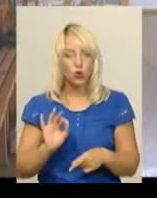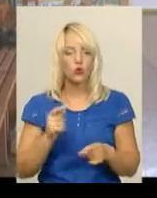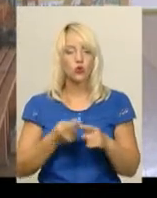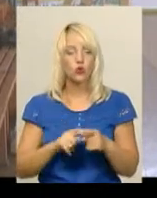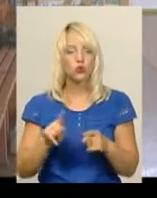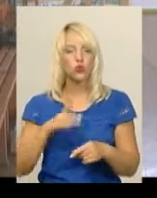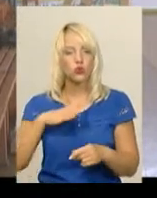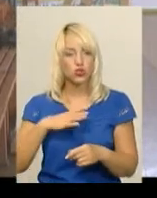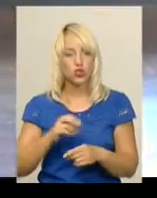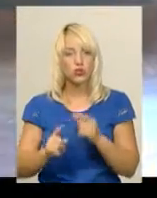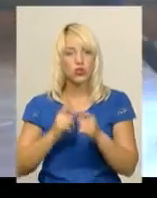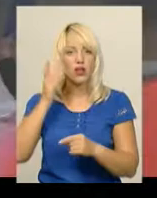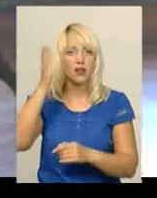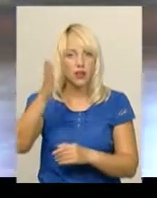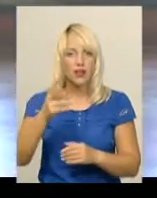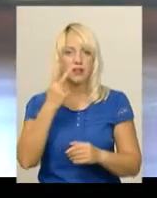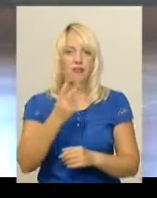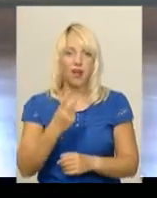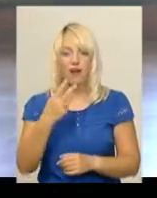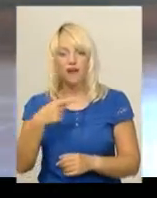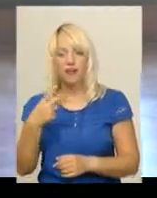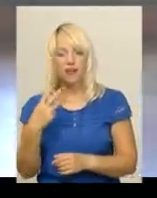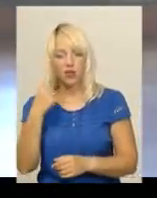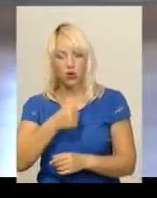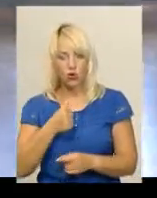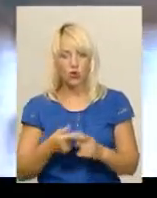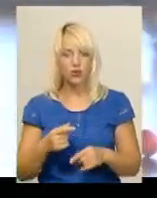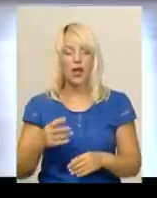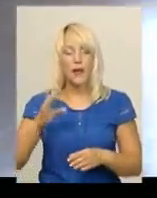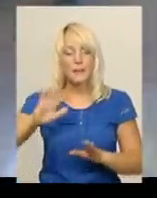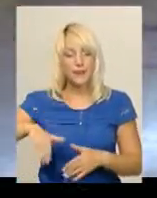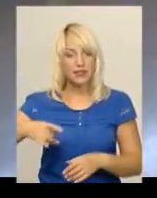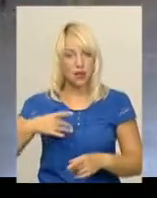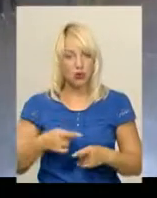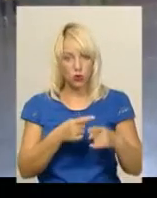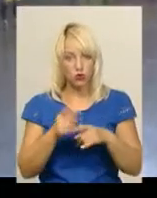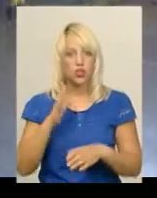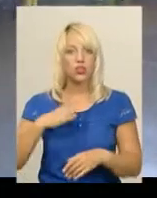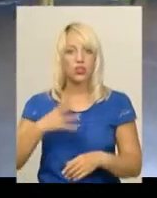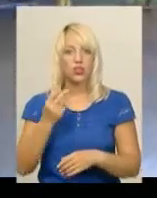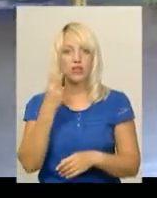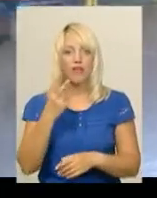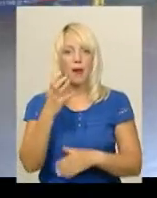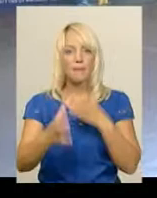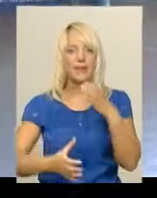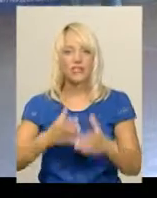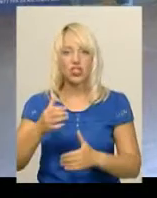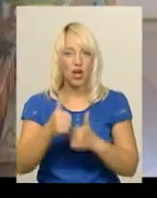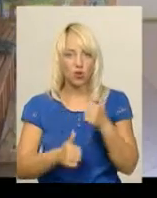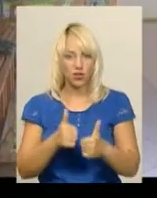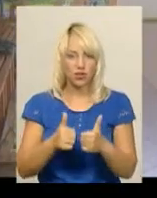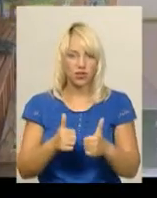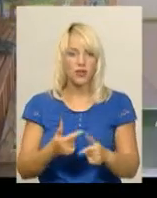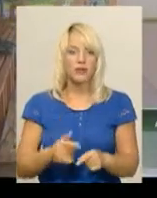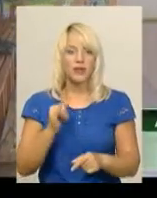їх очікує за 2-3 роки». Після турніру в Білорусі в серпні на «Хмельницький Сокіл» чекає ще два міжнародних старти. «26 серпня